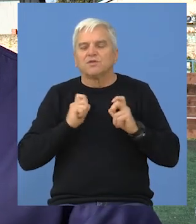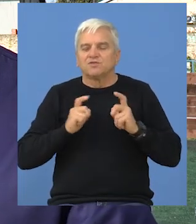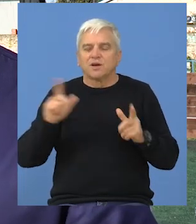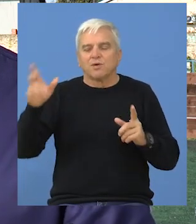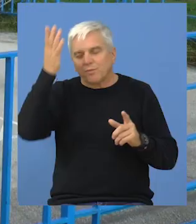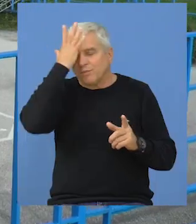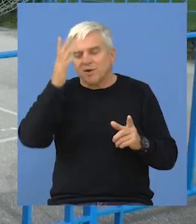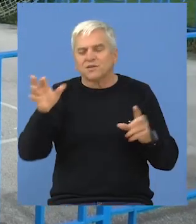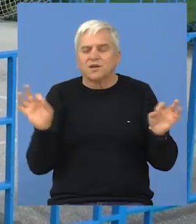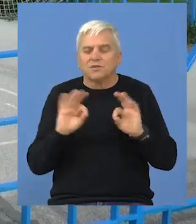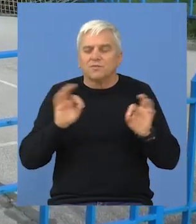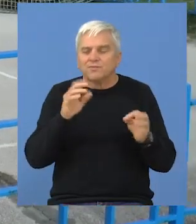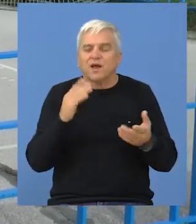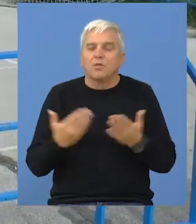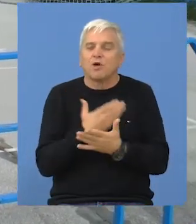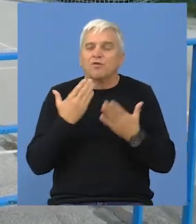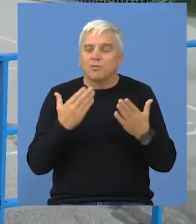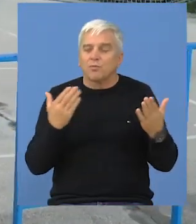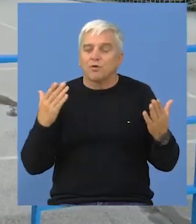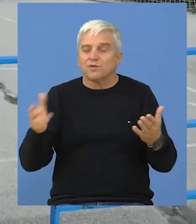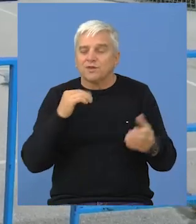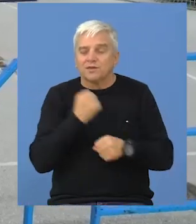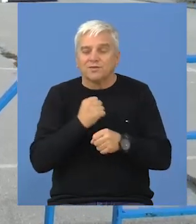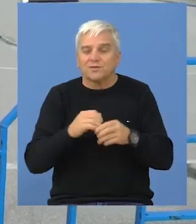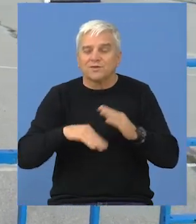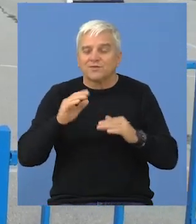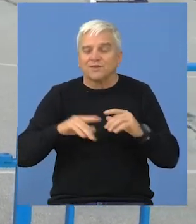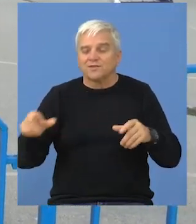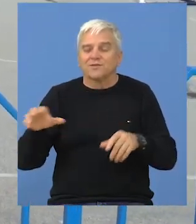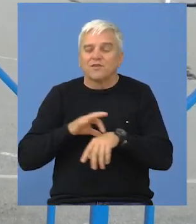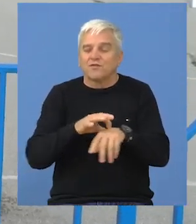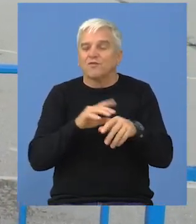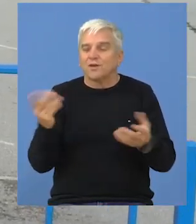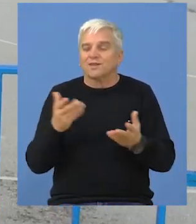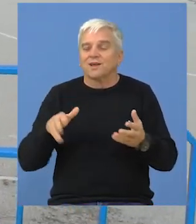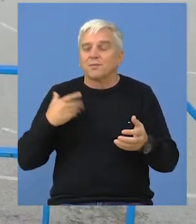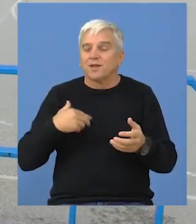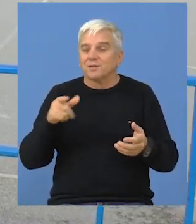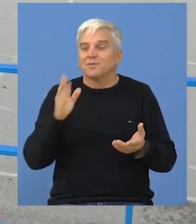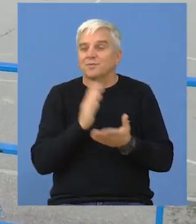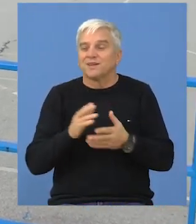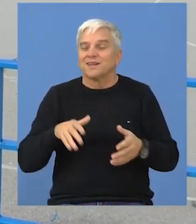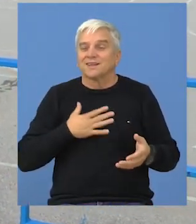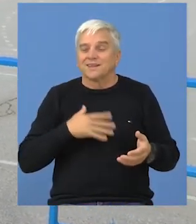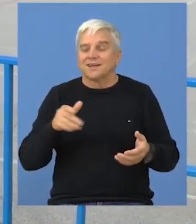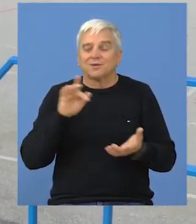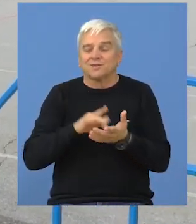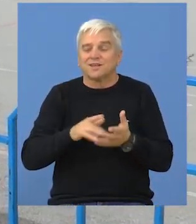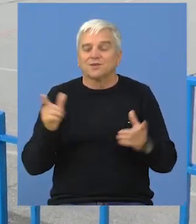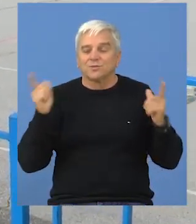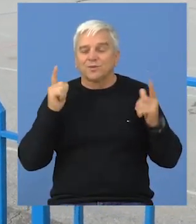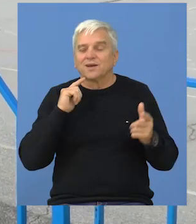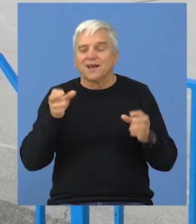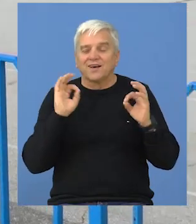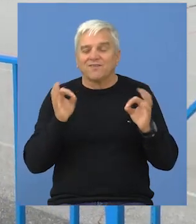ambijent u Partizanu osvežava, modernizujemo i kao što sam rekao, izgradnjujem još jednog terena, dovedemo u stanje gde će mladina biti drago da se u centru